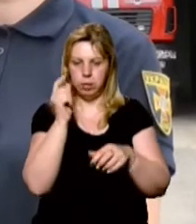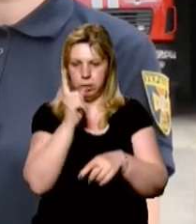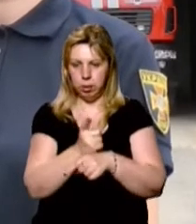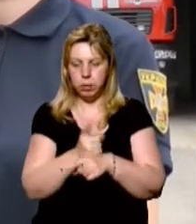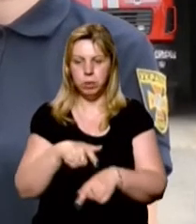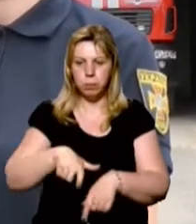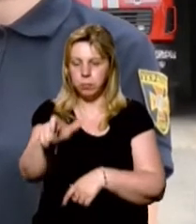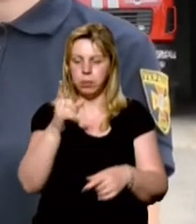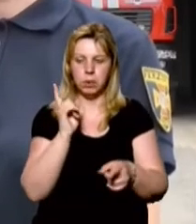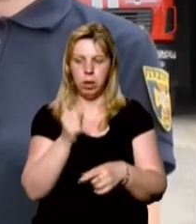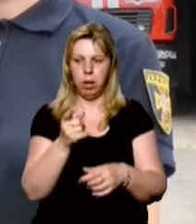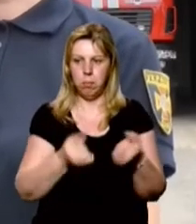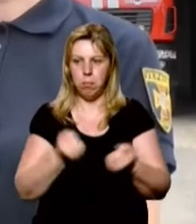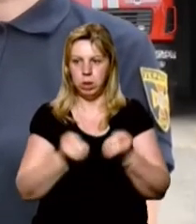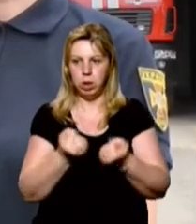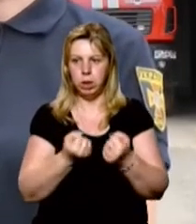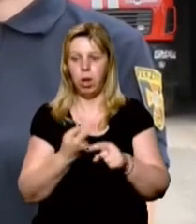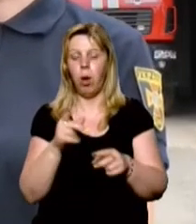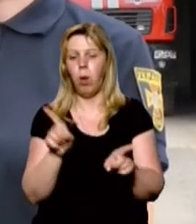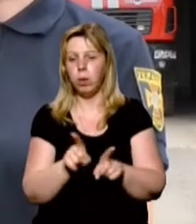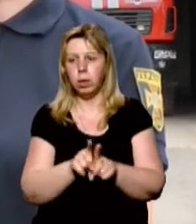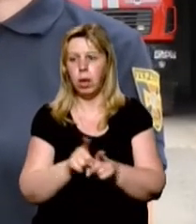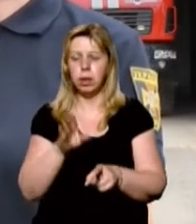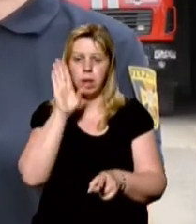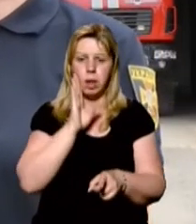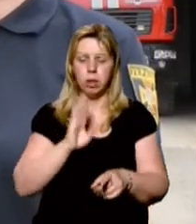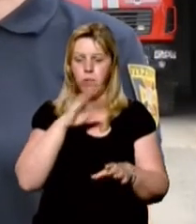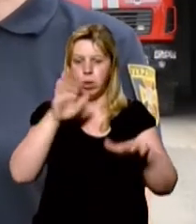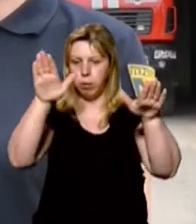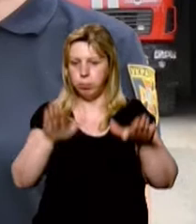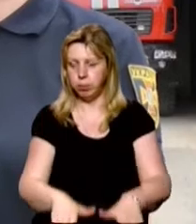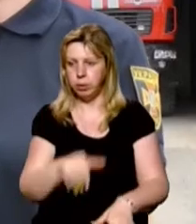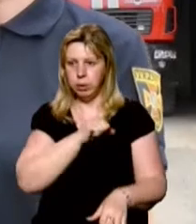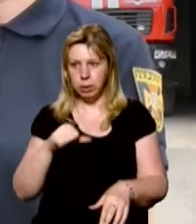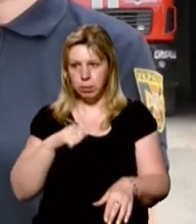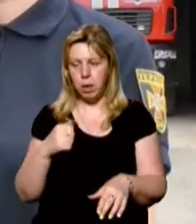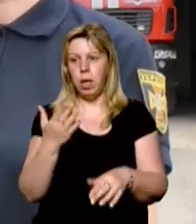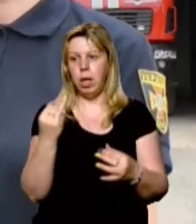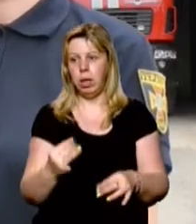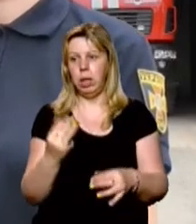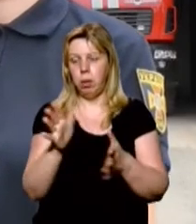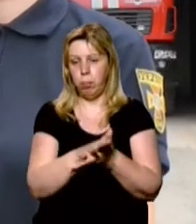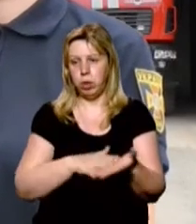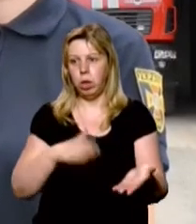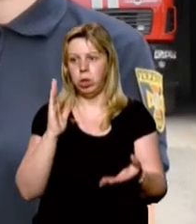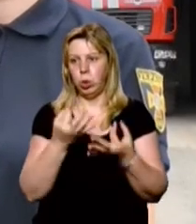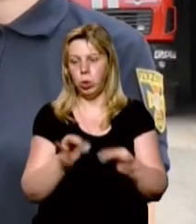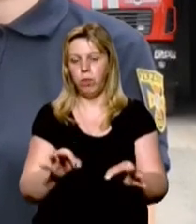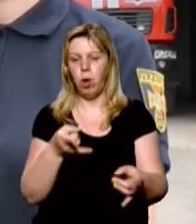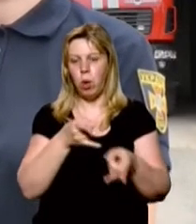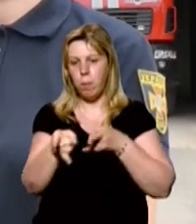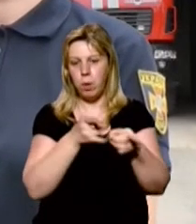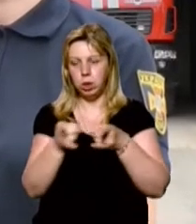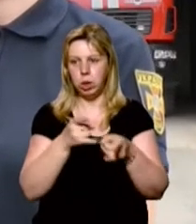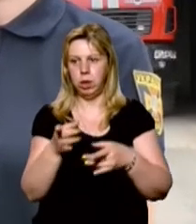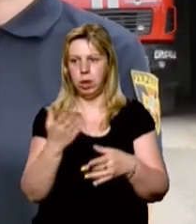не дозволялась проїжджати. Однак вже на ранок вода зійшла самоплином і подальшому дозволено проїзд